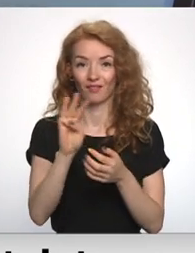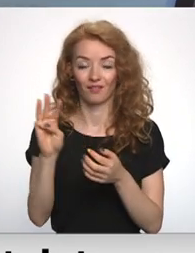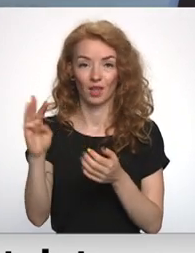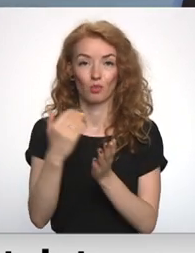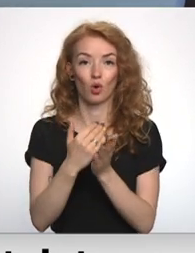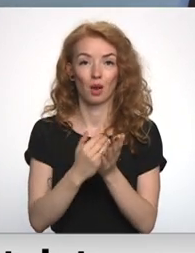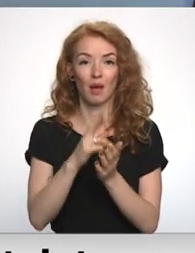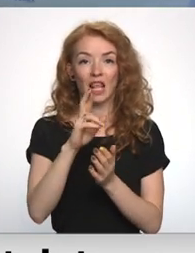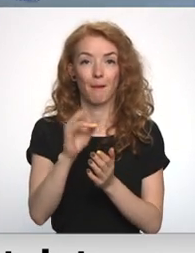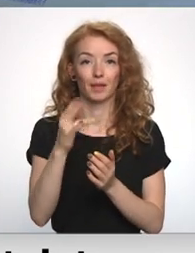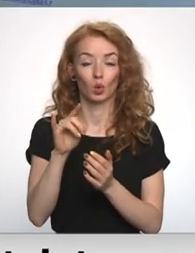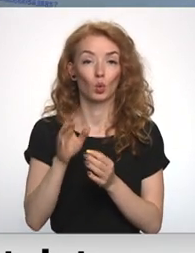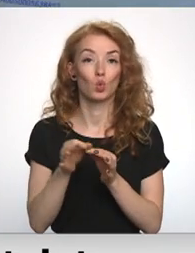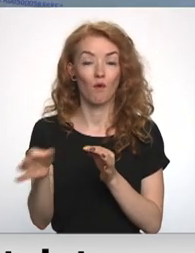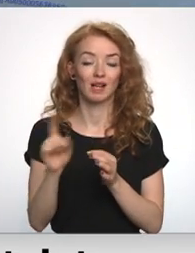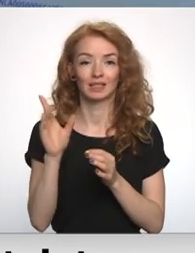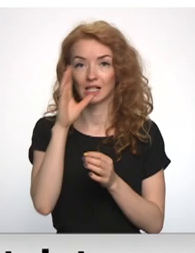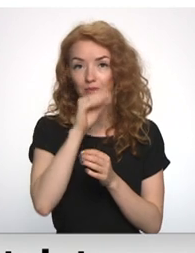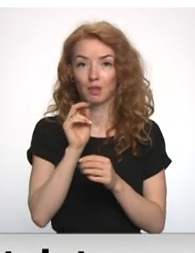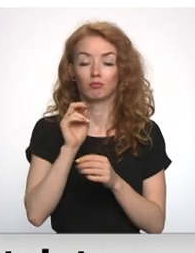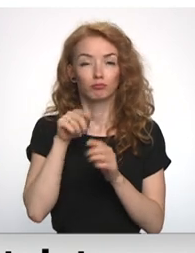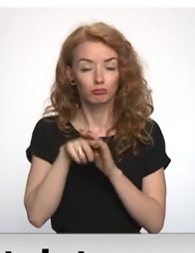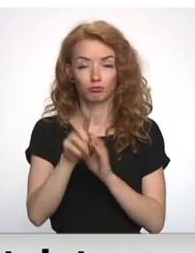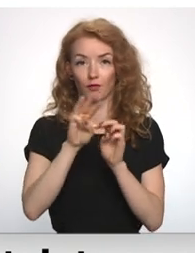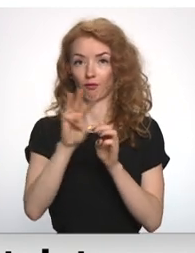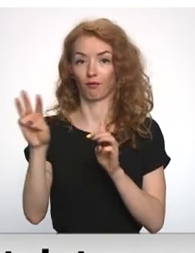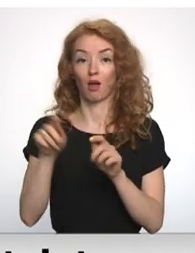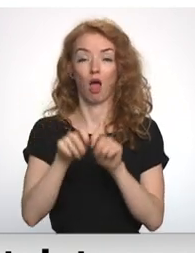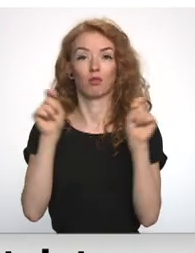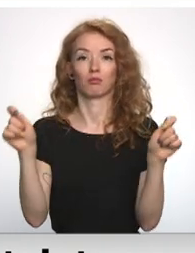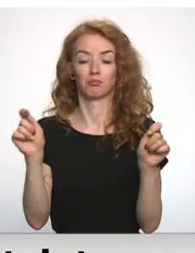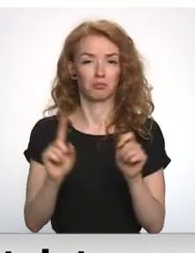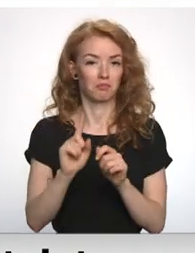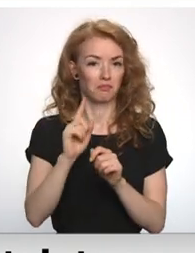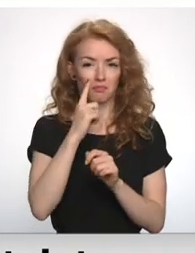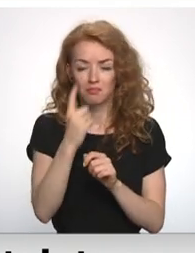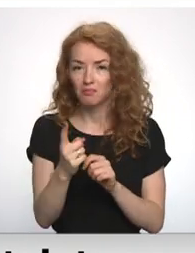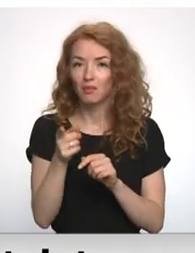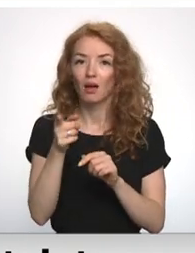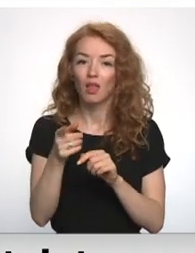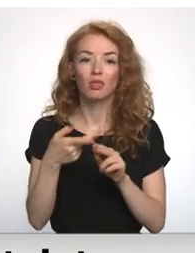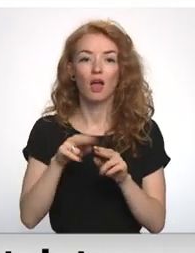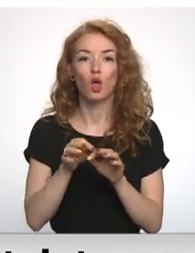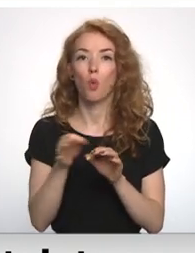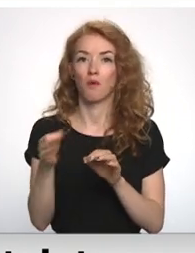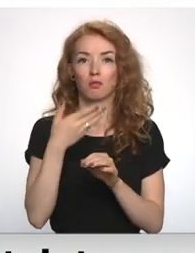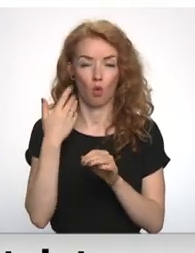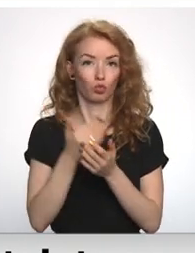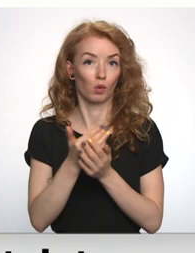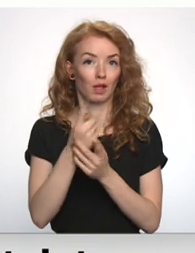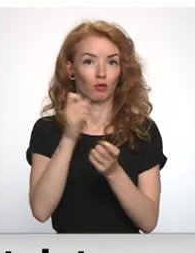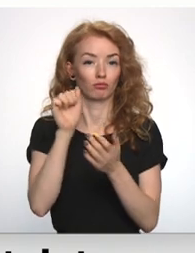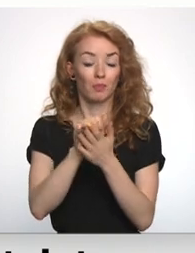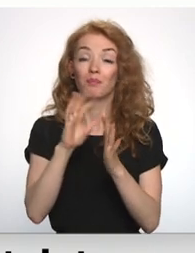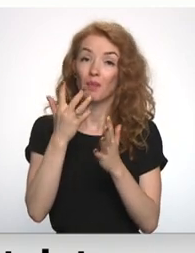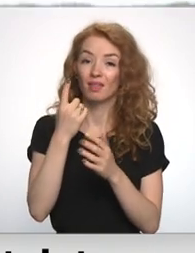programmā, Riebiņu novads ir iespēja apmeklēt mājas lapu, ko atverot pirmajā brīdī nekas neliec, neka tādu novada vairs nav. Tiesa